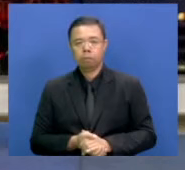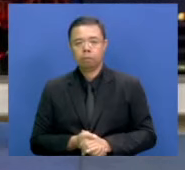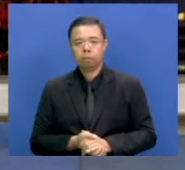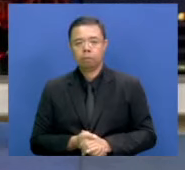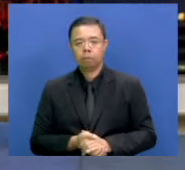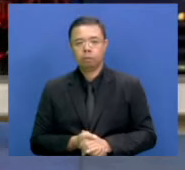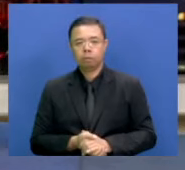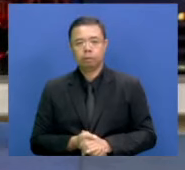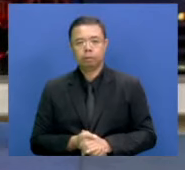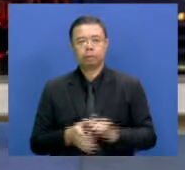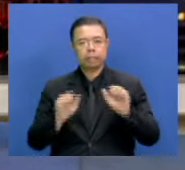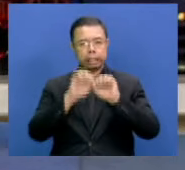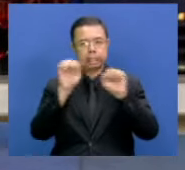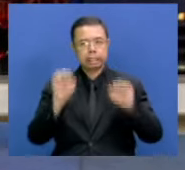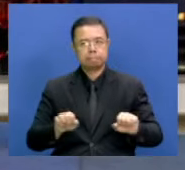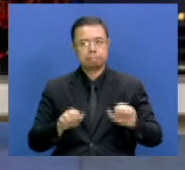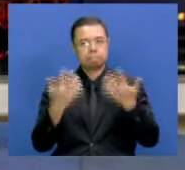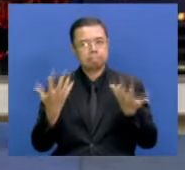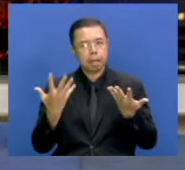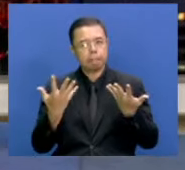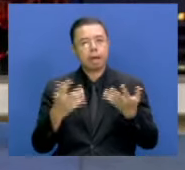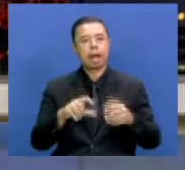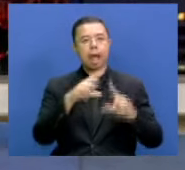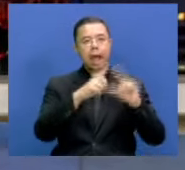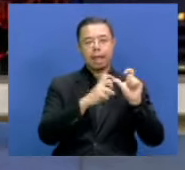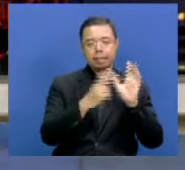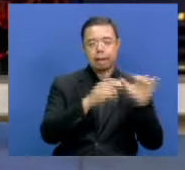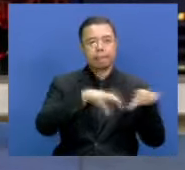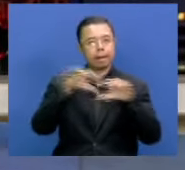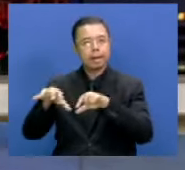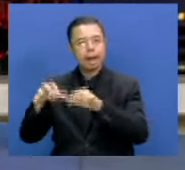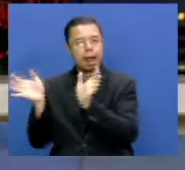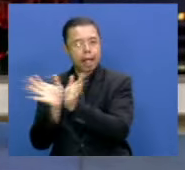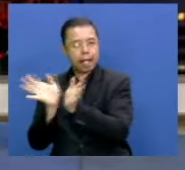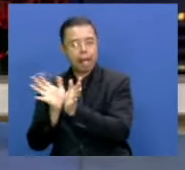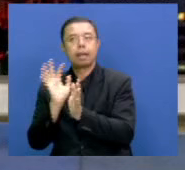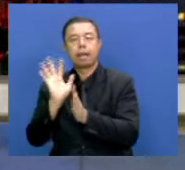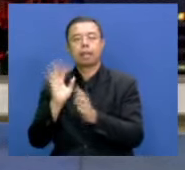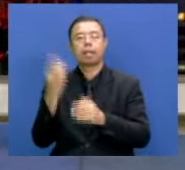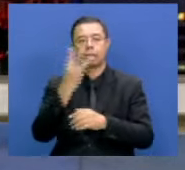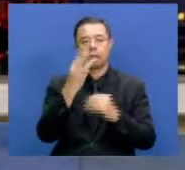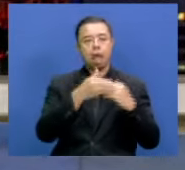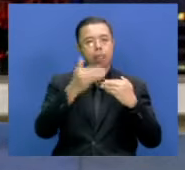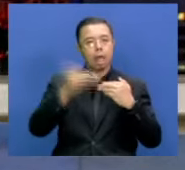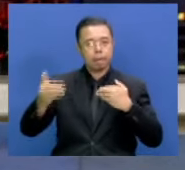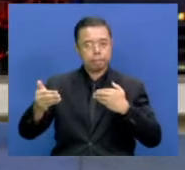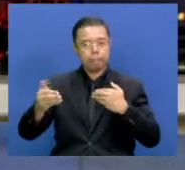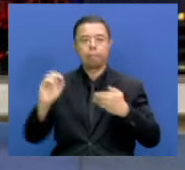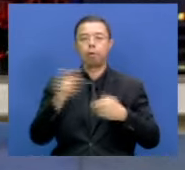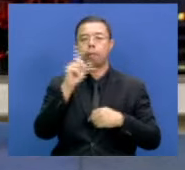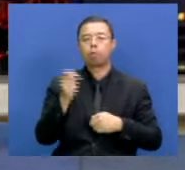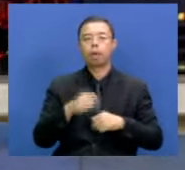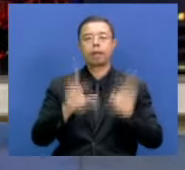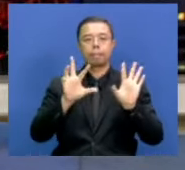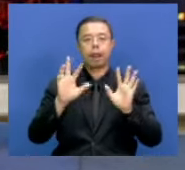Pemirsa, skema pemindahan aparatur sipil negara atau ASN ke Ibu Kota Nusantara akan dilakukan dalam tiga tahapan prioritas mulai bulan